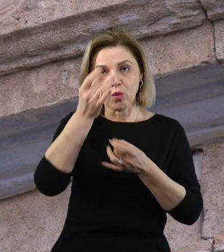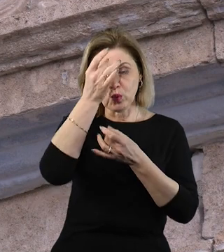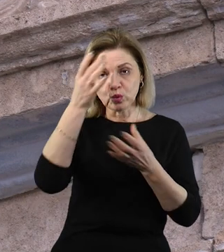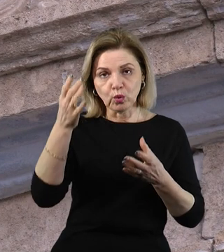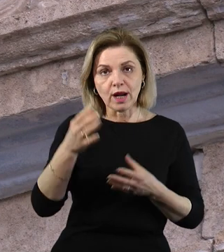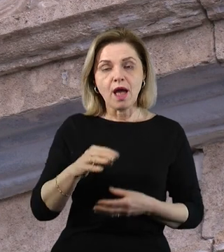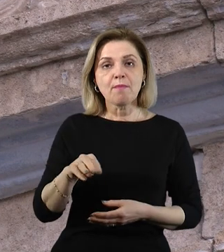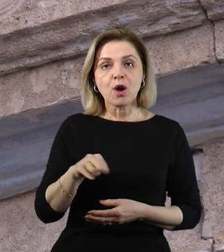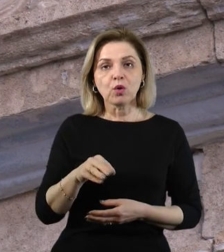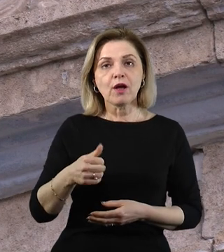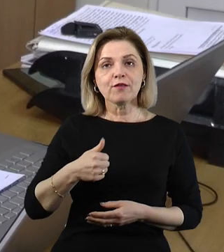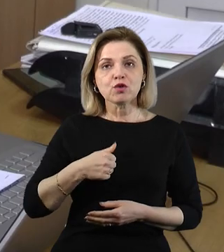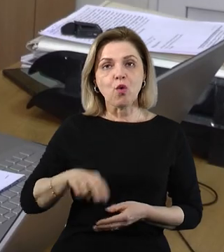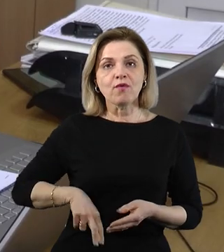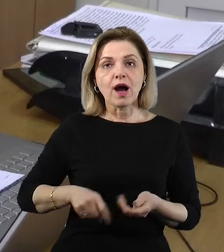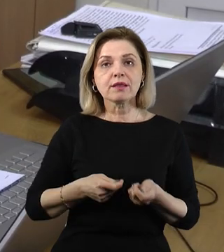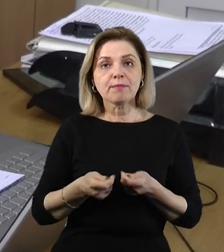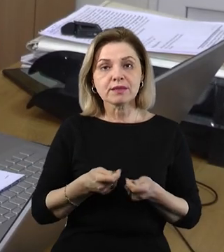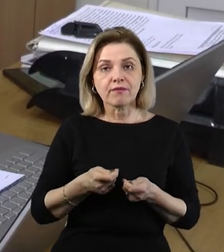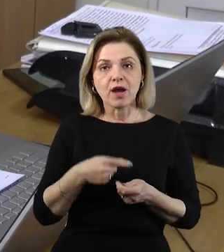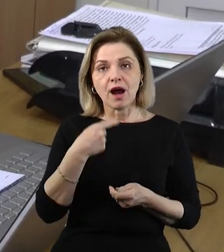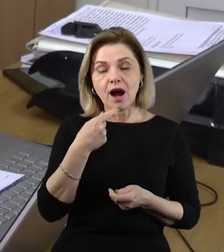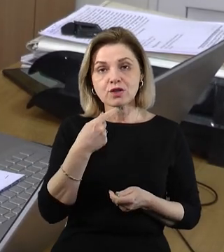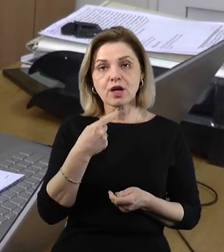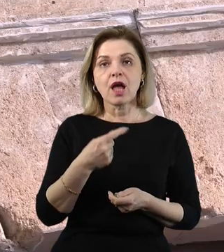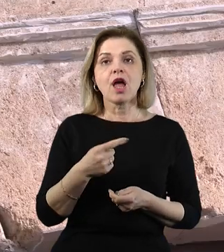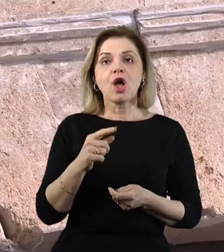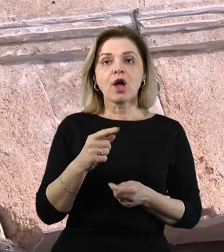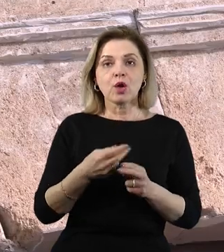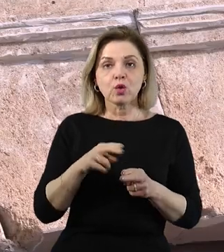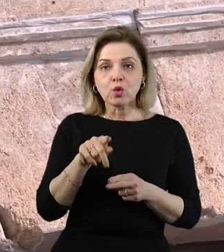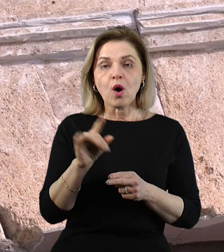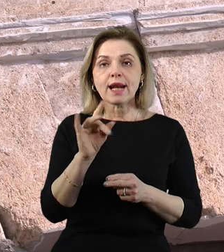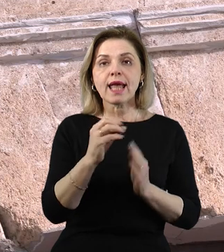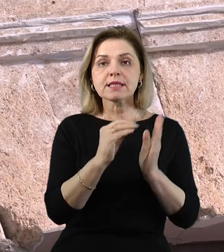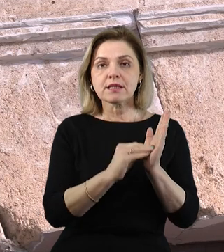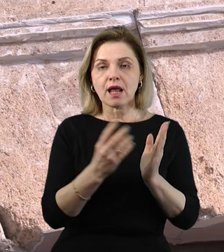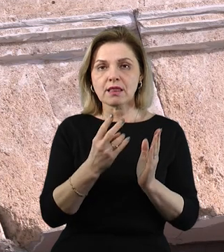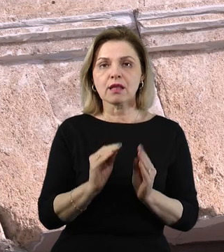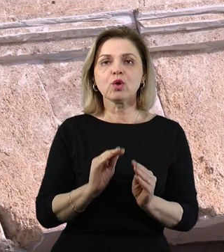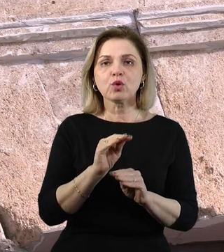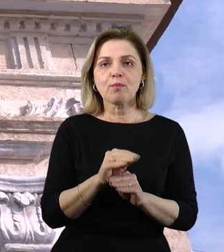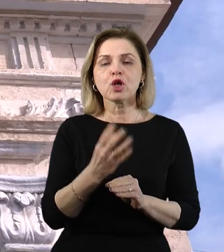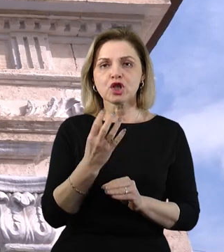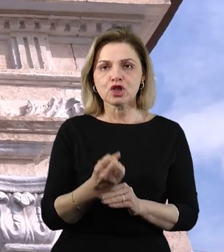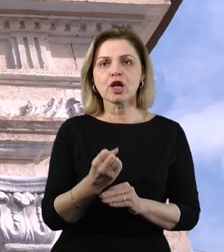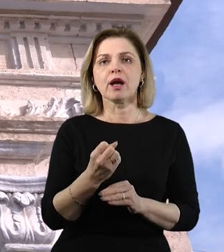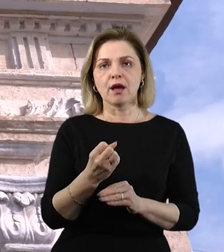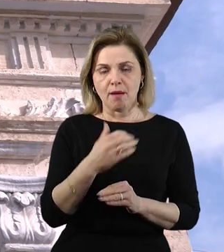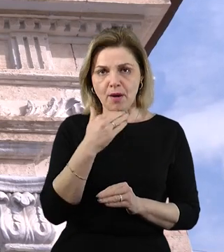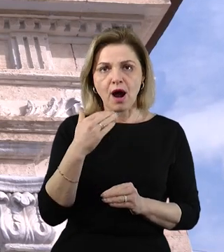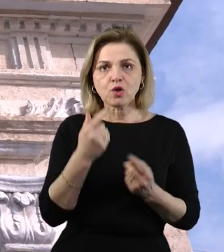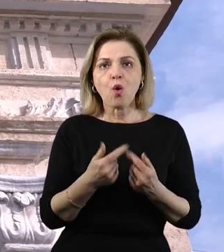релігії Миколаївської обласної військової адміністрації Владислав Довбня каже, До реєстру ще потрібно внести 3900 об'єктів в